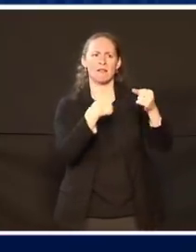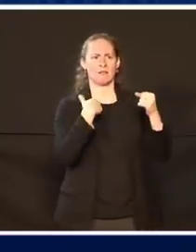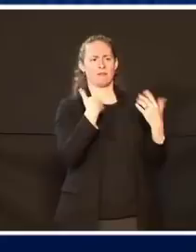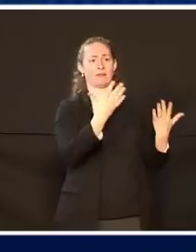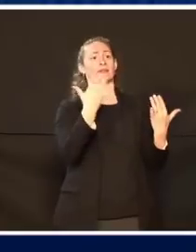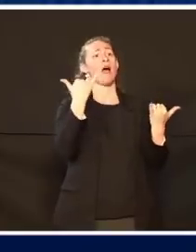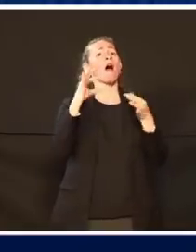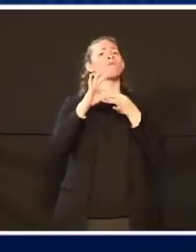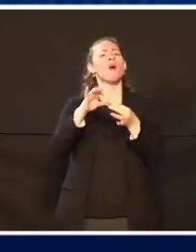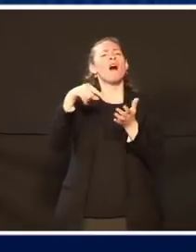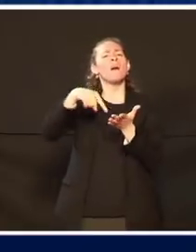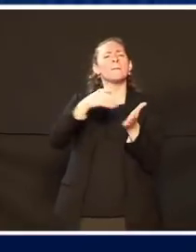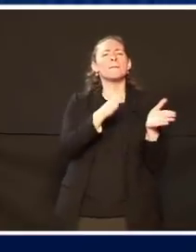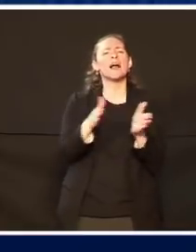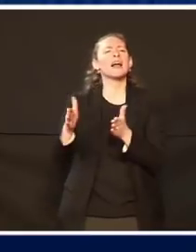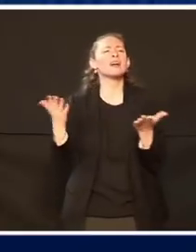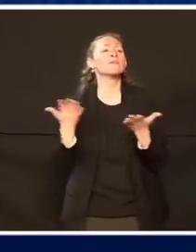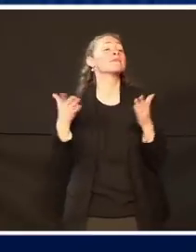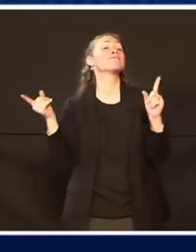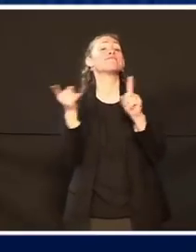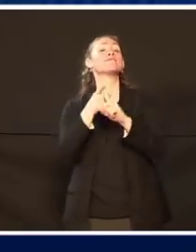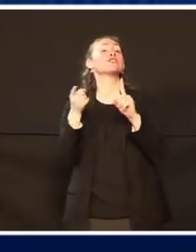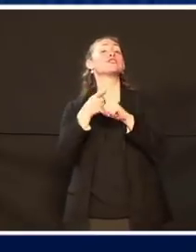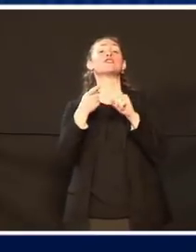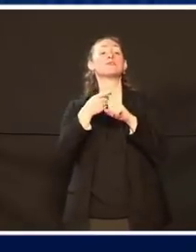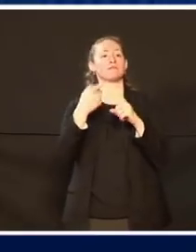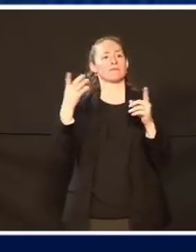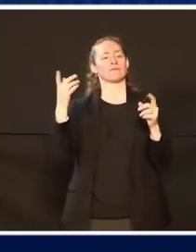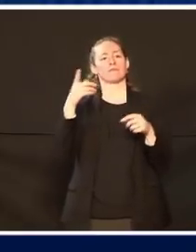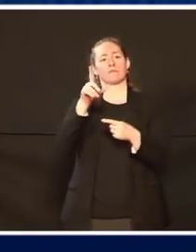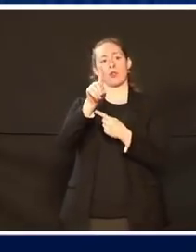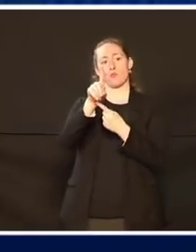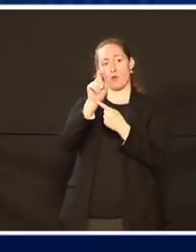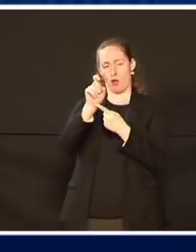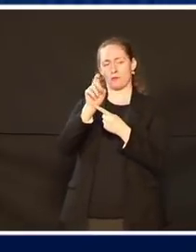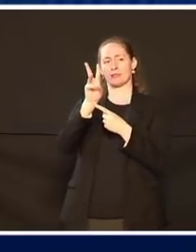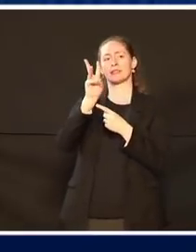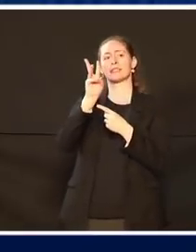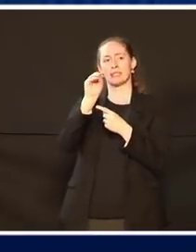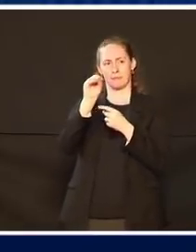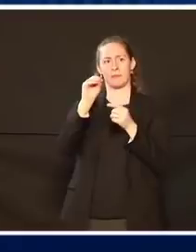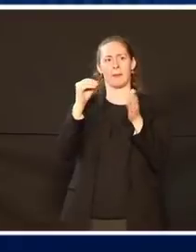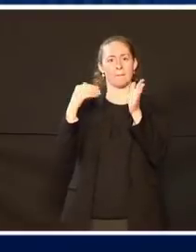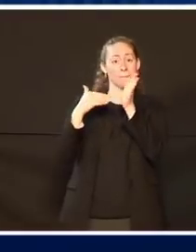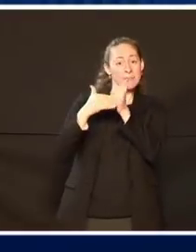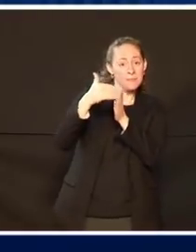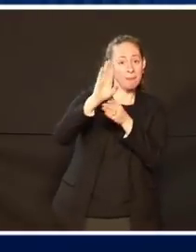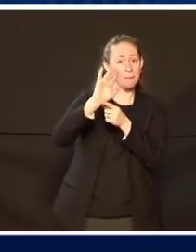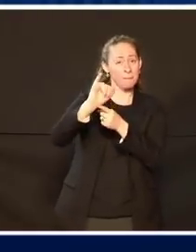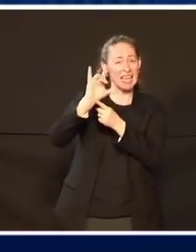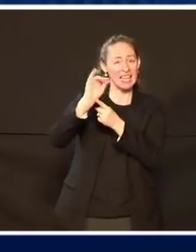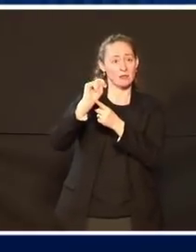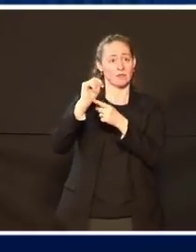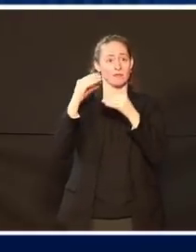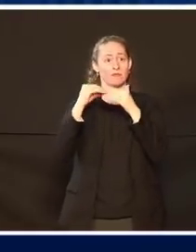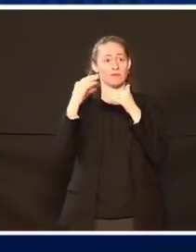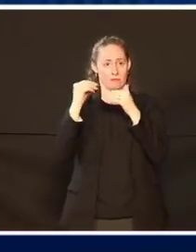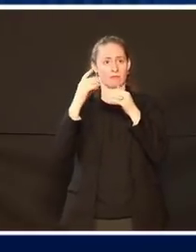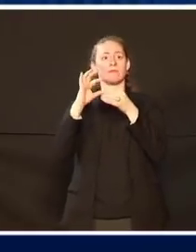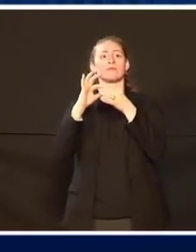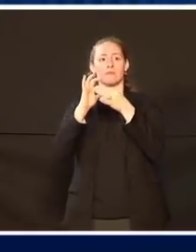Erstens stecken hier 160 Milliarden Dollar, die werden wir in unsere Covid-Strategie